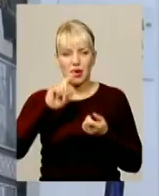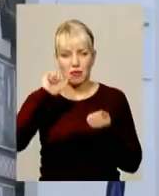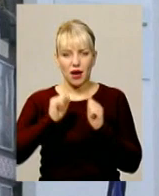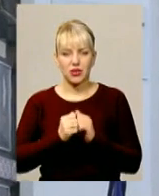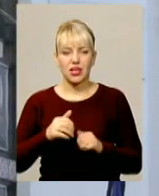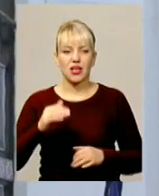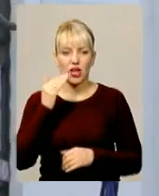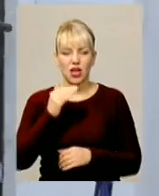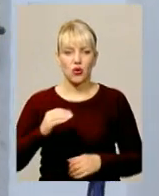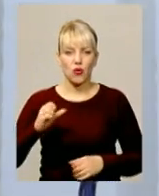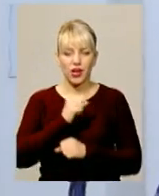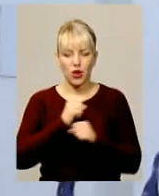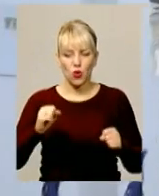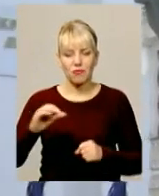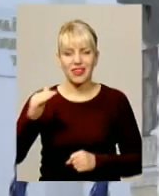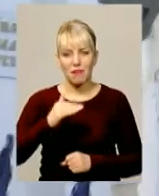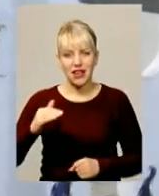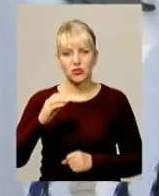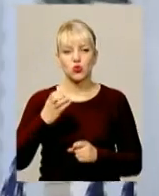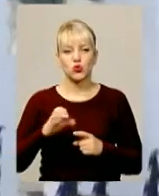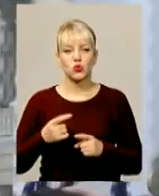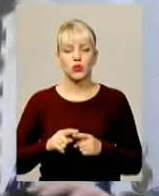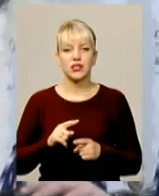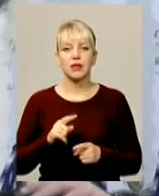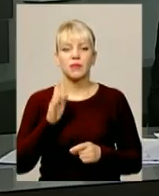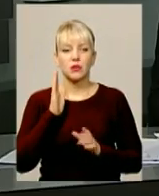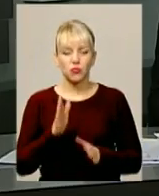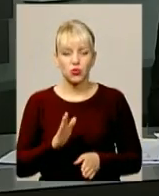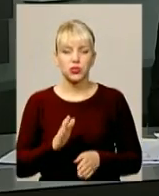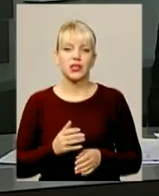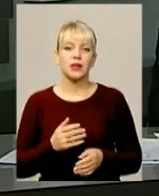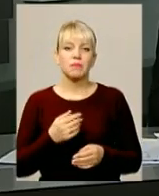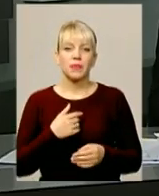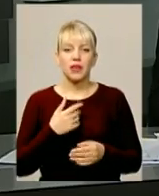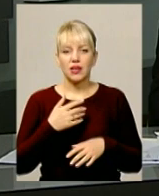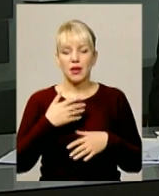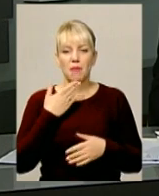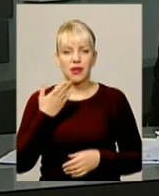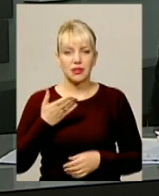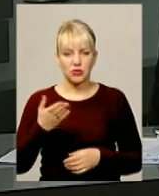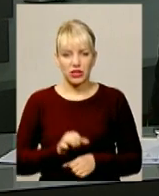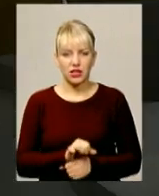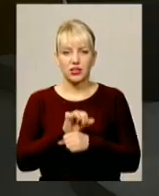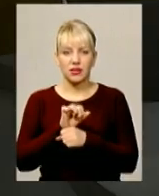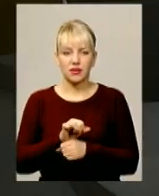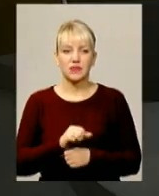Небесної Сотні, що на перехресті вулиць Соборної та Героїв Майдану, відбудеться панахида за загиблими та мітинг.